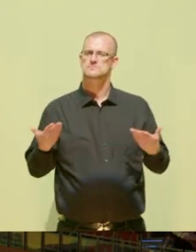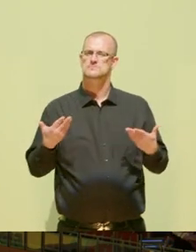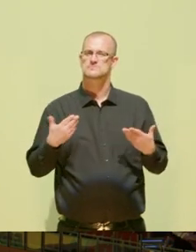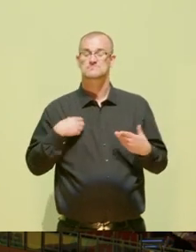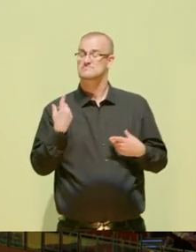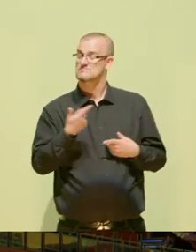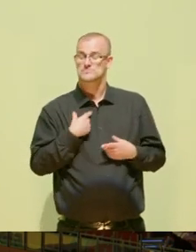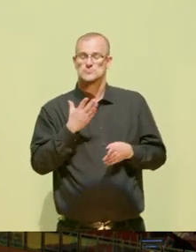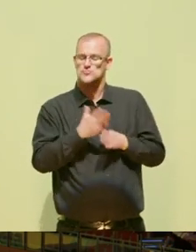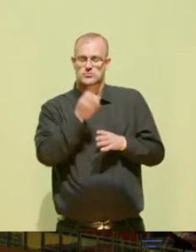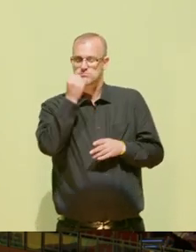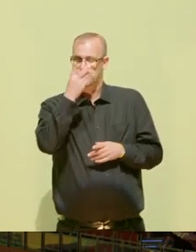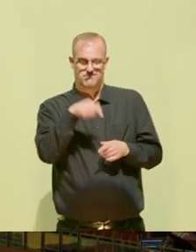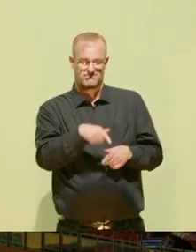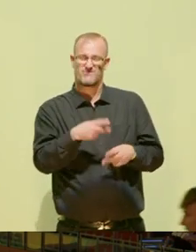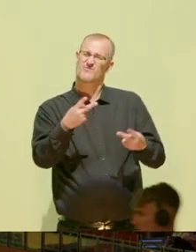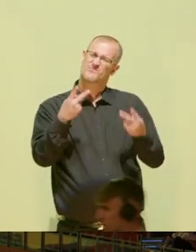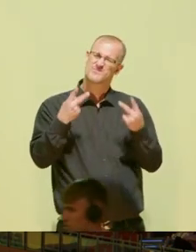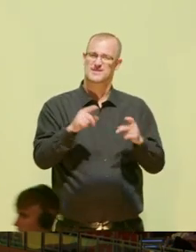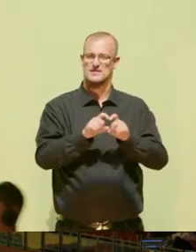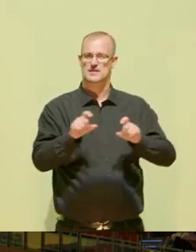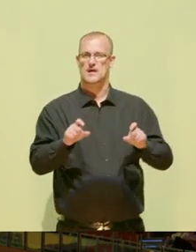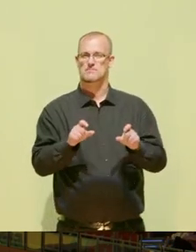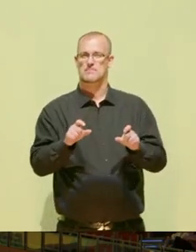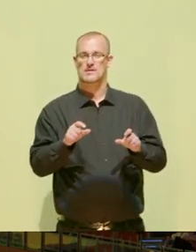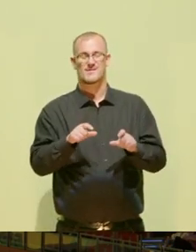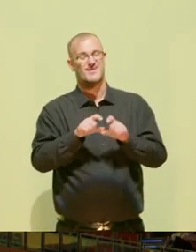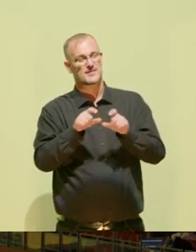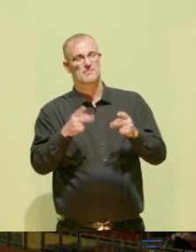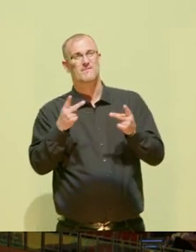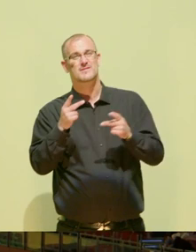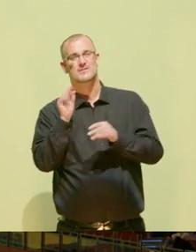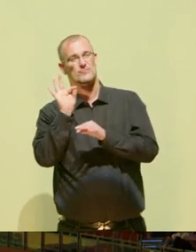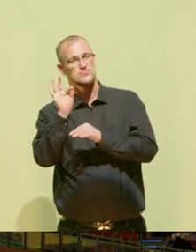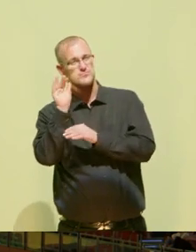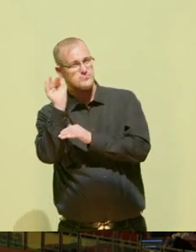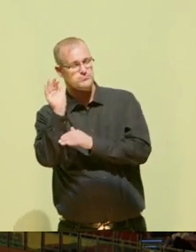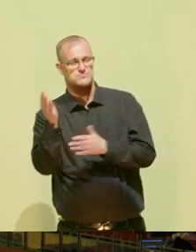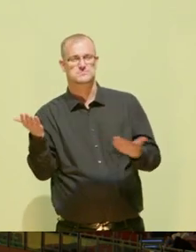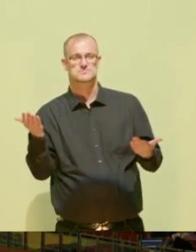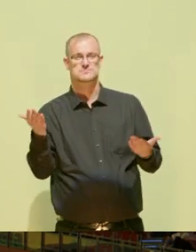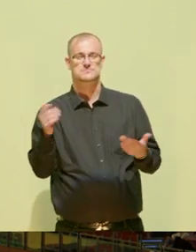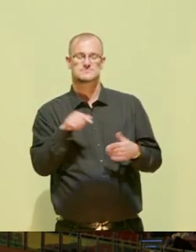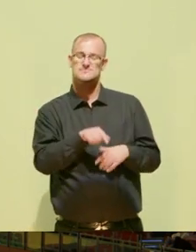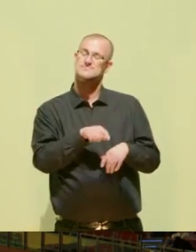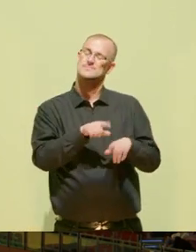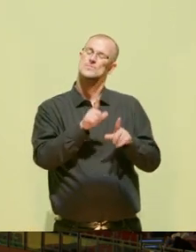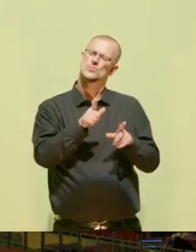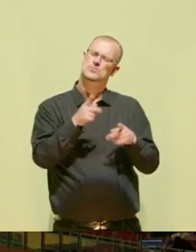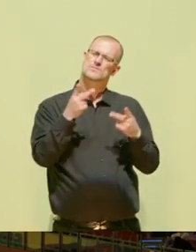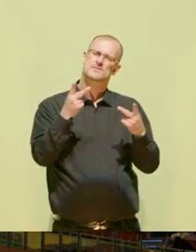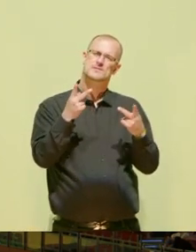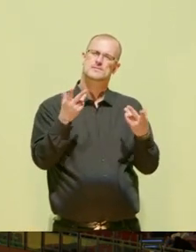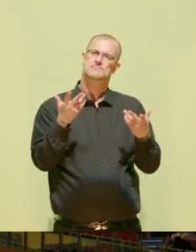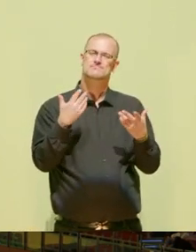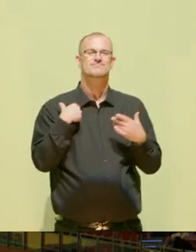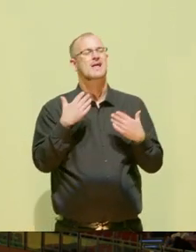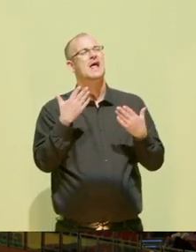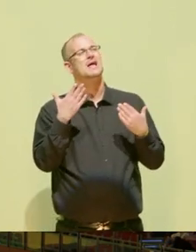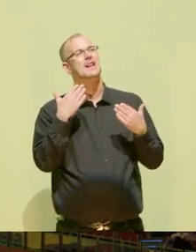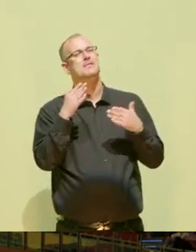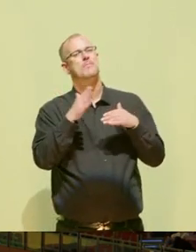existenziell ist, dass es zukunftsweisend ist und dass wir damit einen entscheidenden Beitrag zur